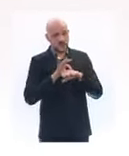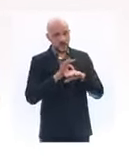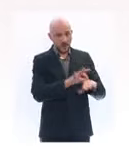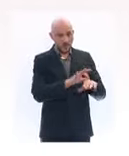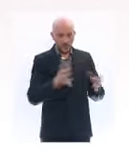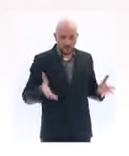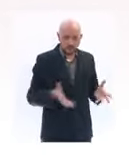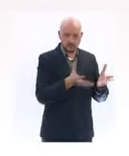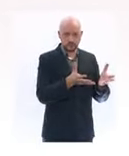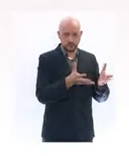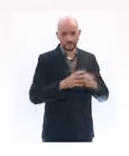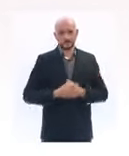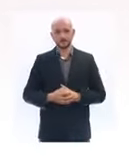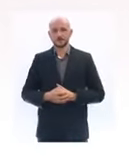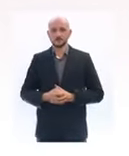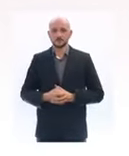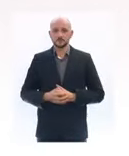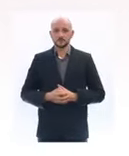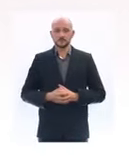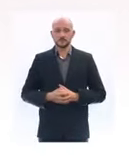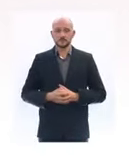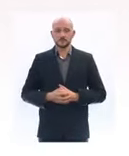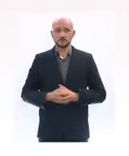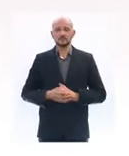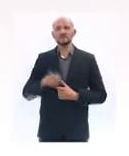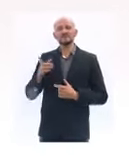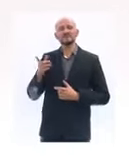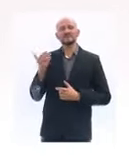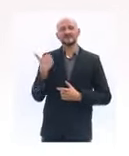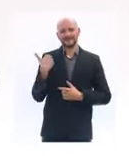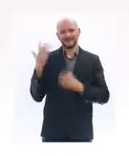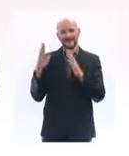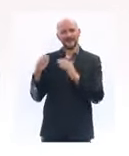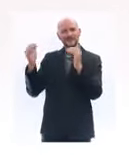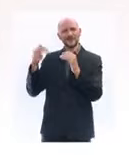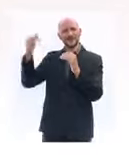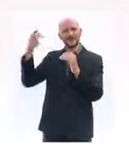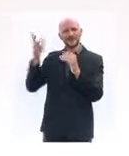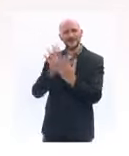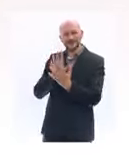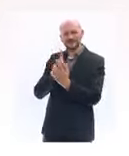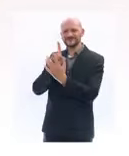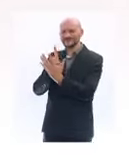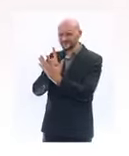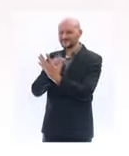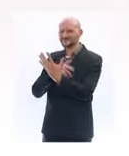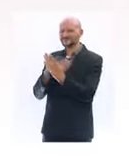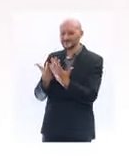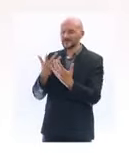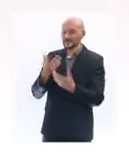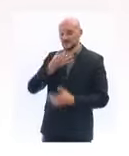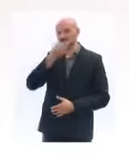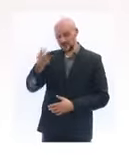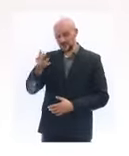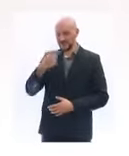J'ai dit au Parlement aujourd'hui que le rôle de l'État, c'était d'abord, dans ces circonstances, de protéger,